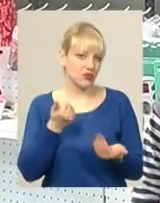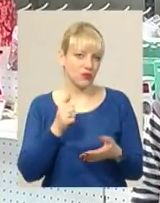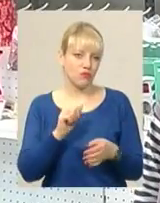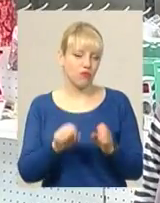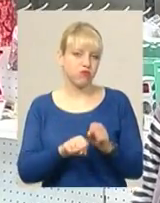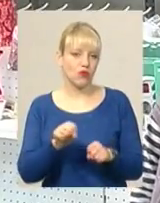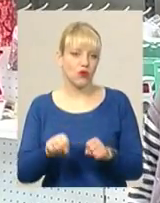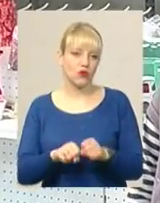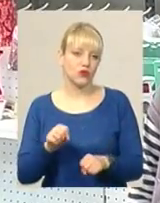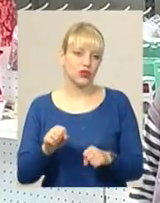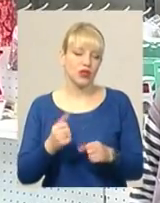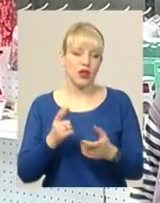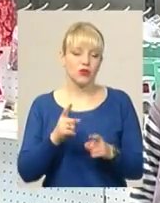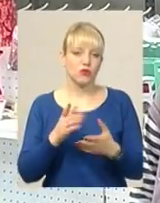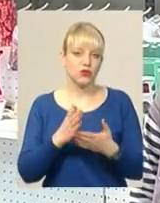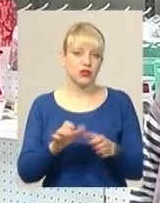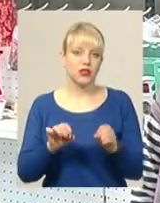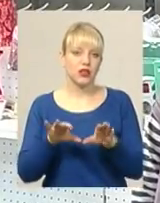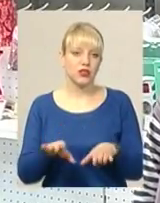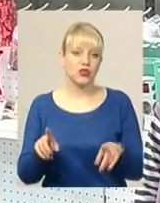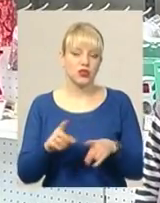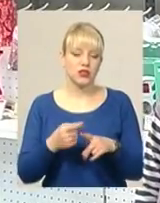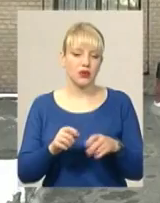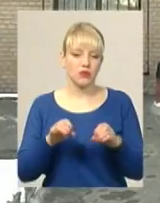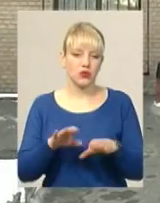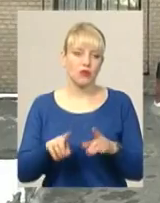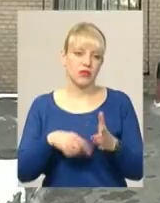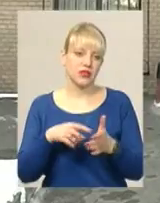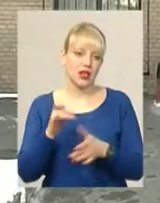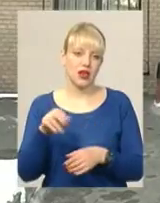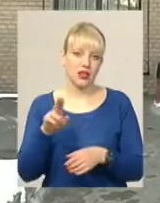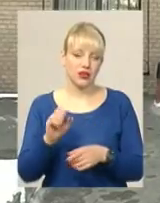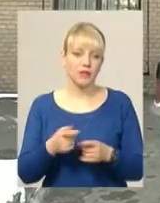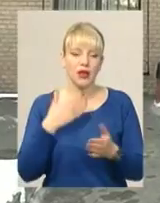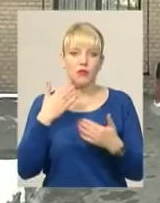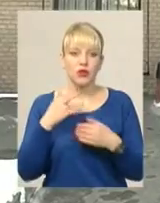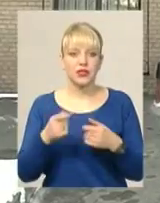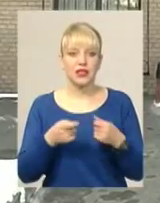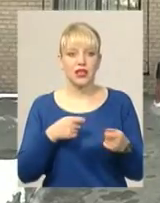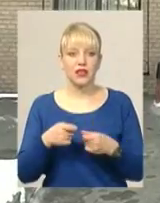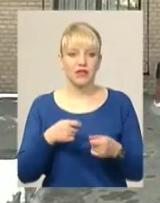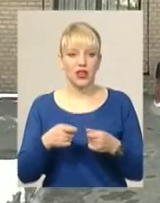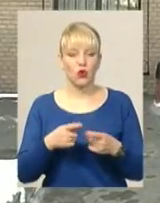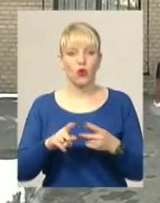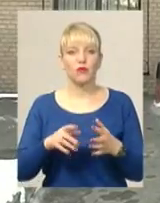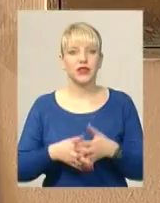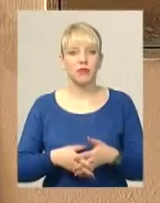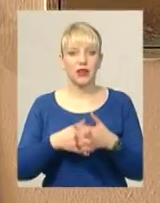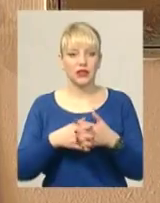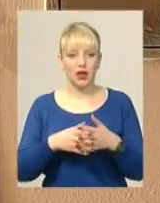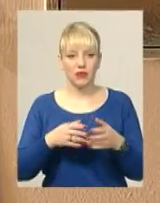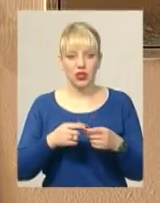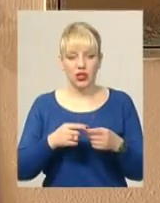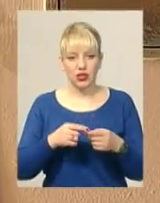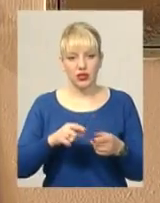нас є їхні рішення про те, що це постанова міської ради. Поспілкуватися з керівником Департаменту архітектури, містобудування та